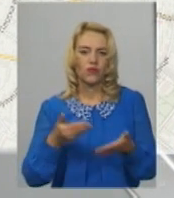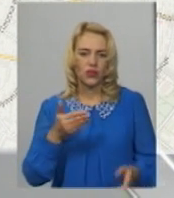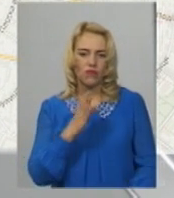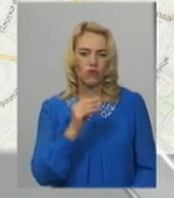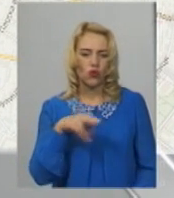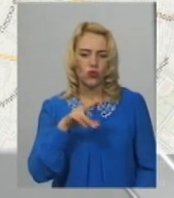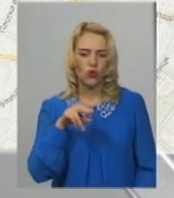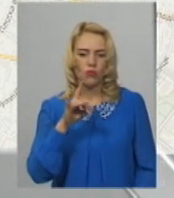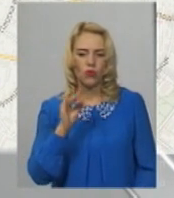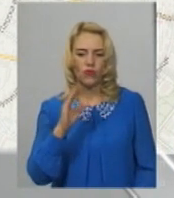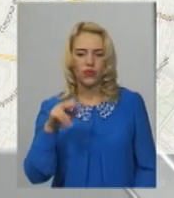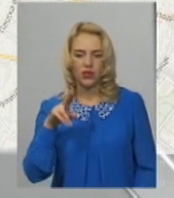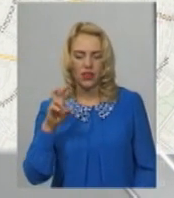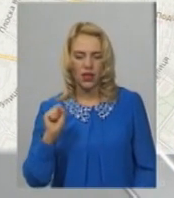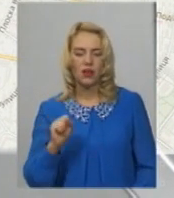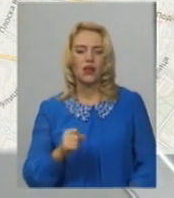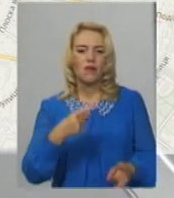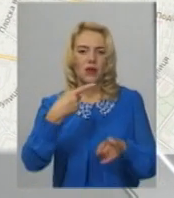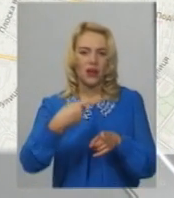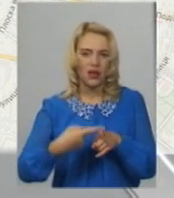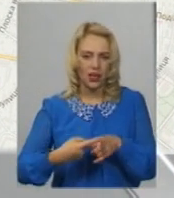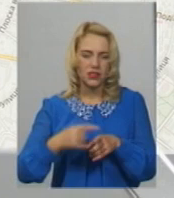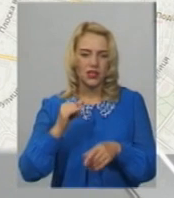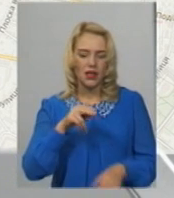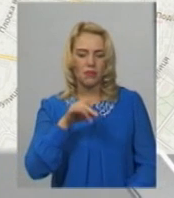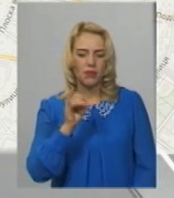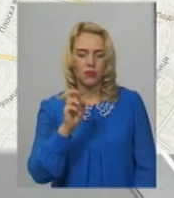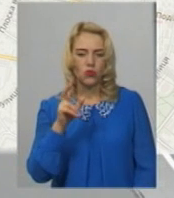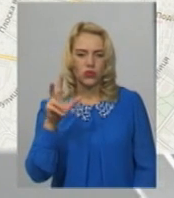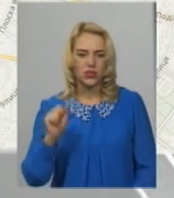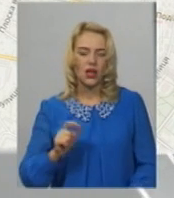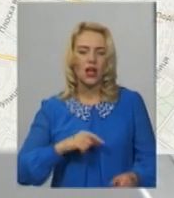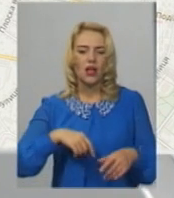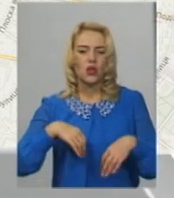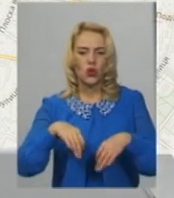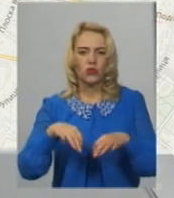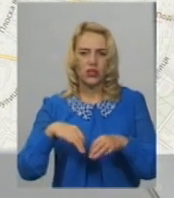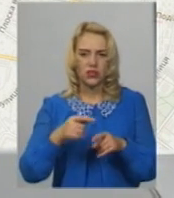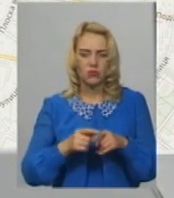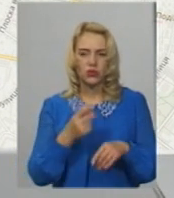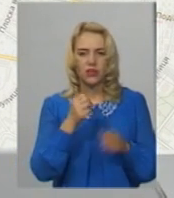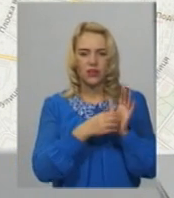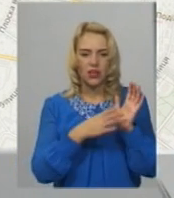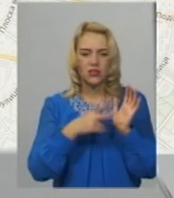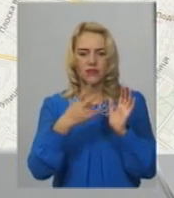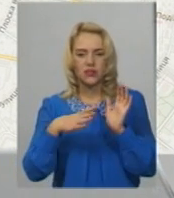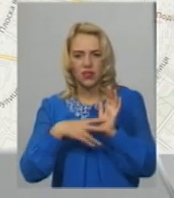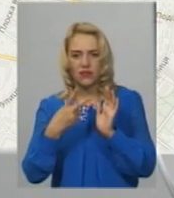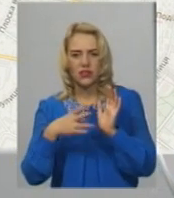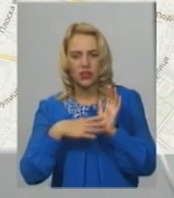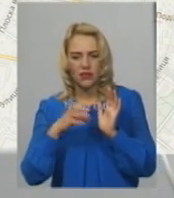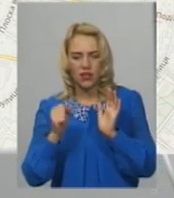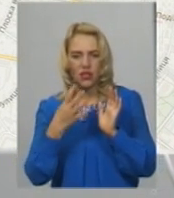Прибузької, включно із перехрестям. Рух автобусних маршрутів номер 19, 29, 29А, 49 та